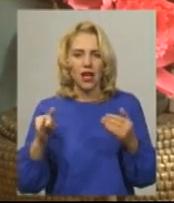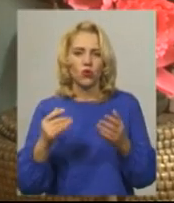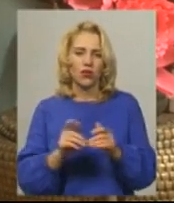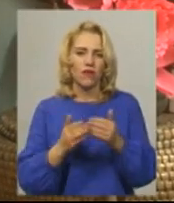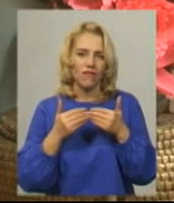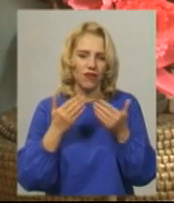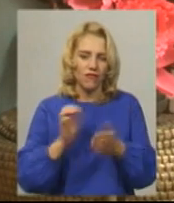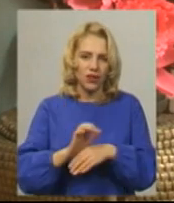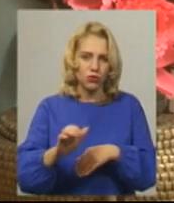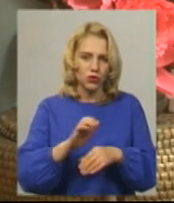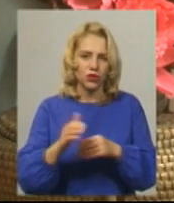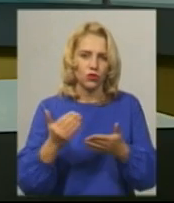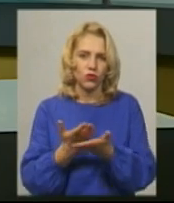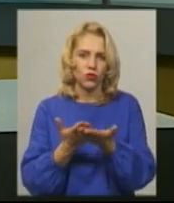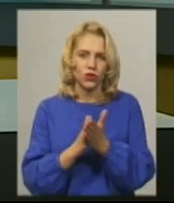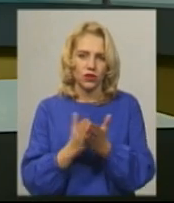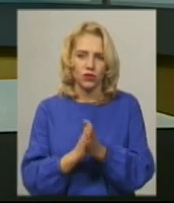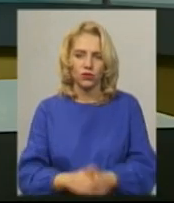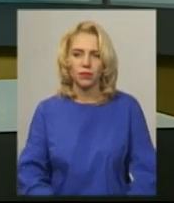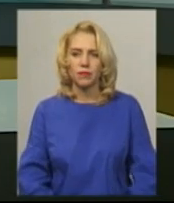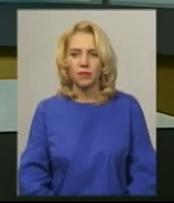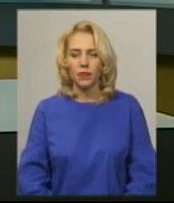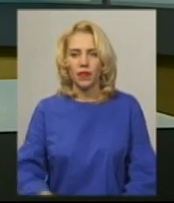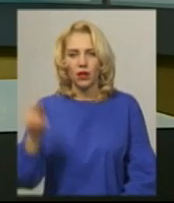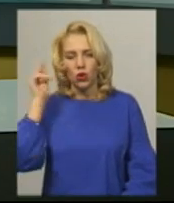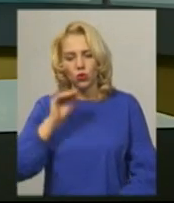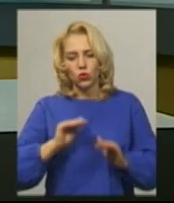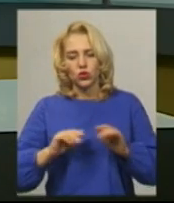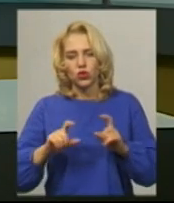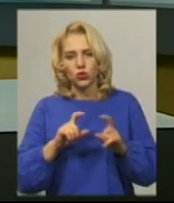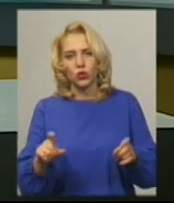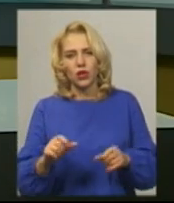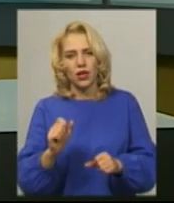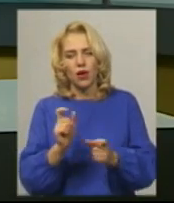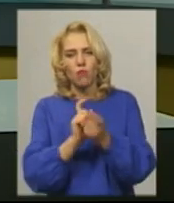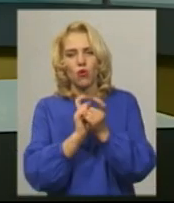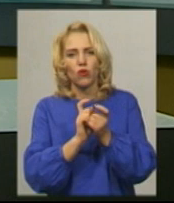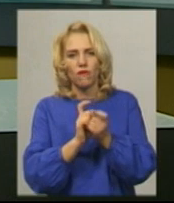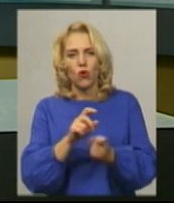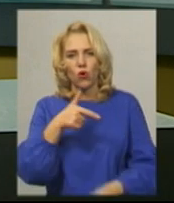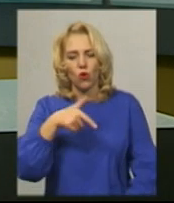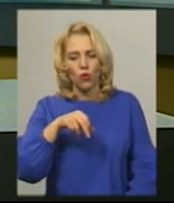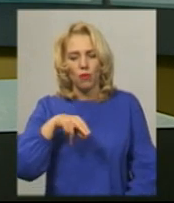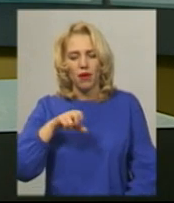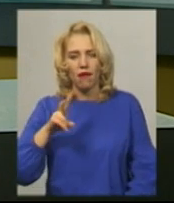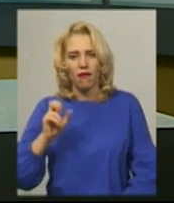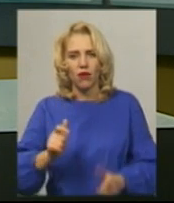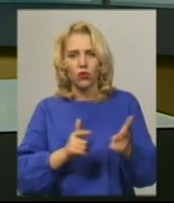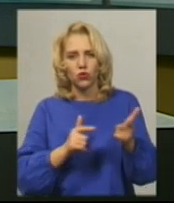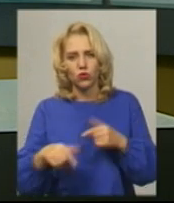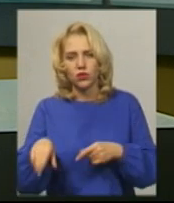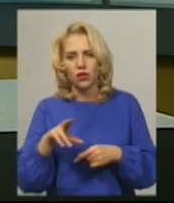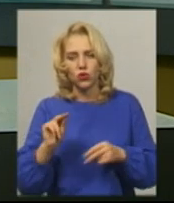Суспільному, Хмельницький. Учні школи бойового ГОПК імені Богдана Хмельницького готуються до чемпіонату